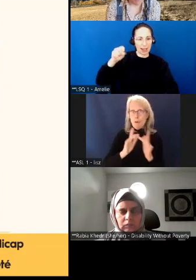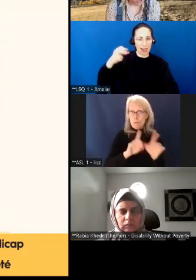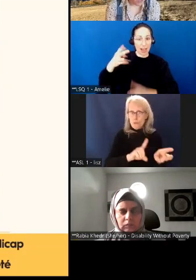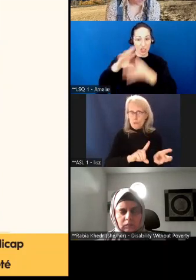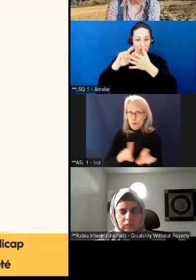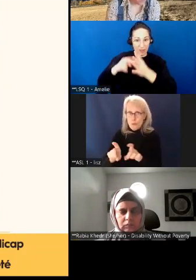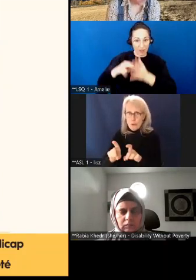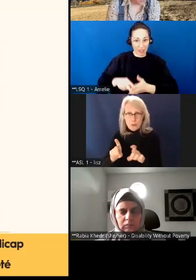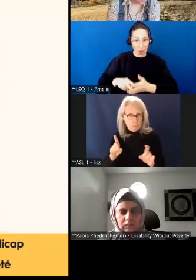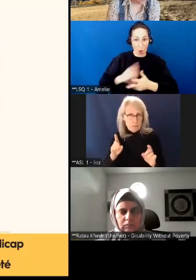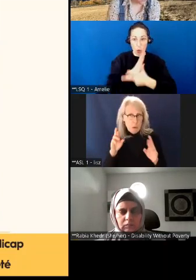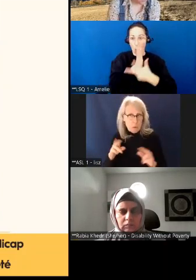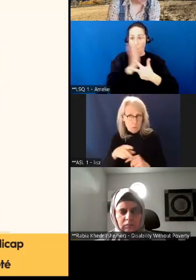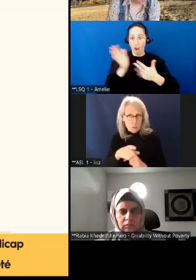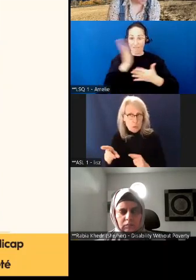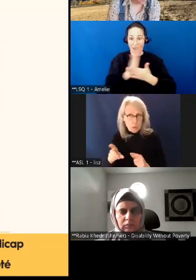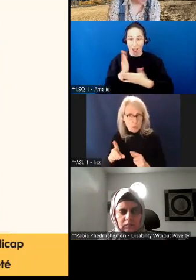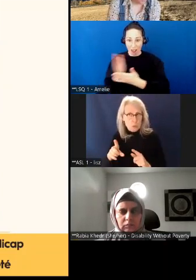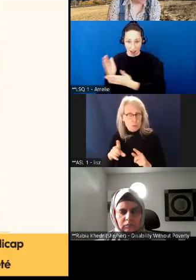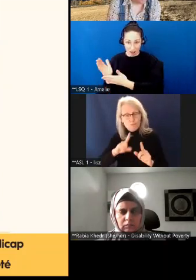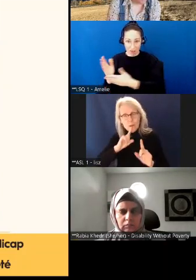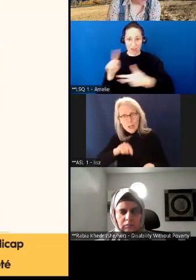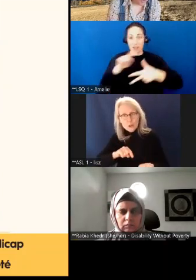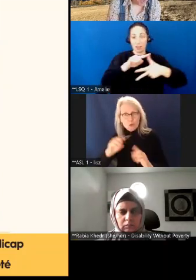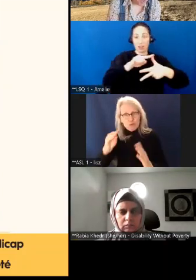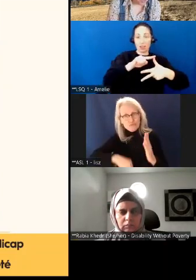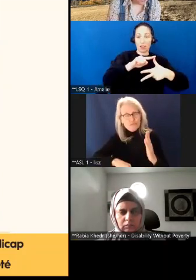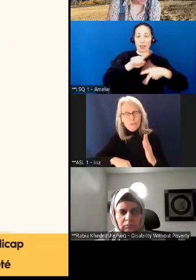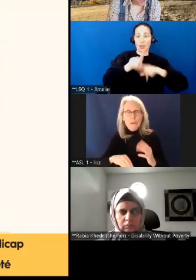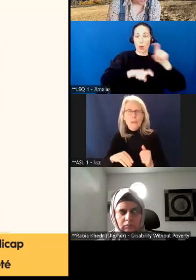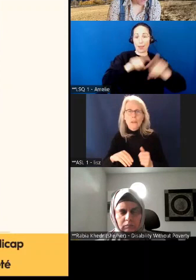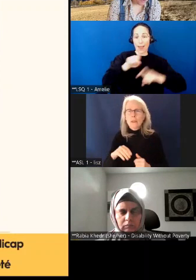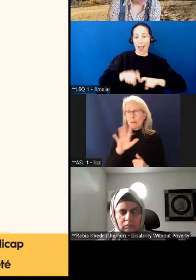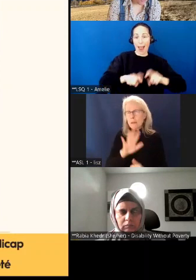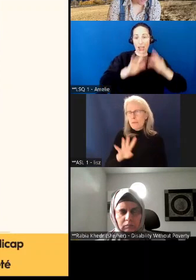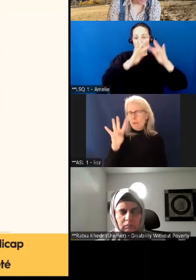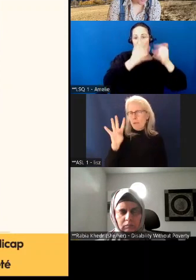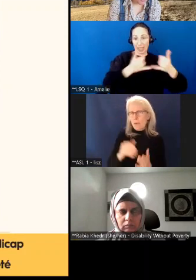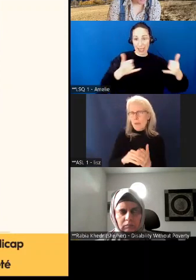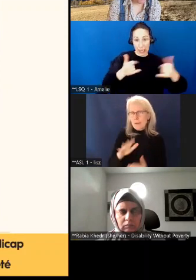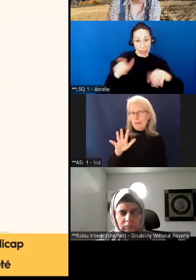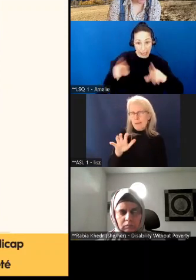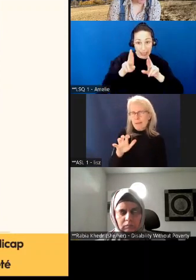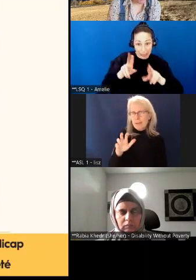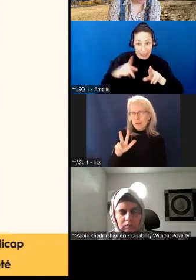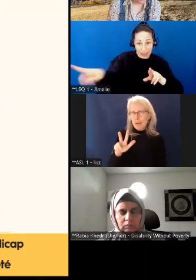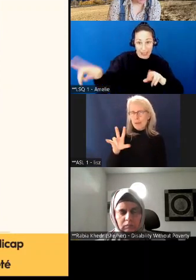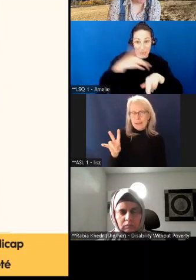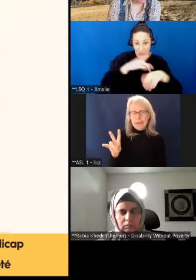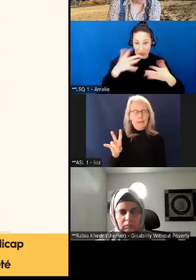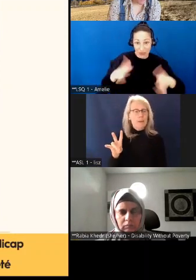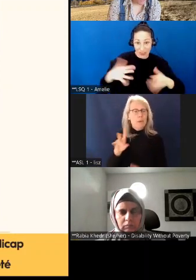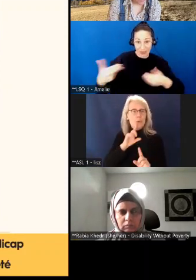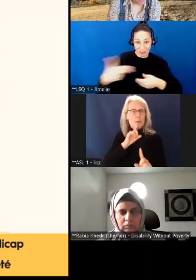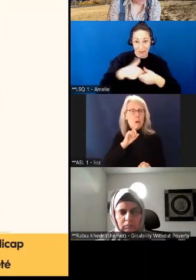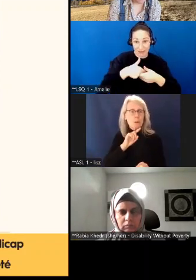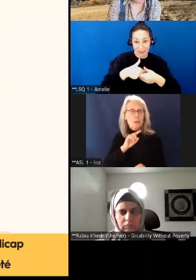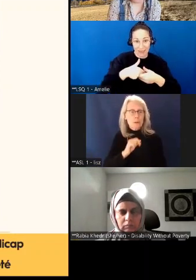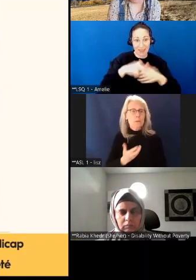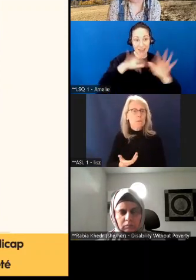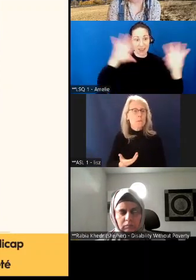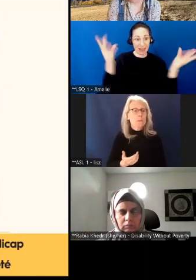La première phase était un sondage en ligne. J'espère bien que vous y avez participé. Il y a eu 4